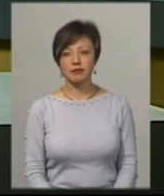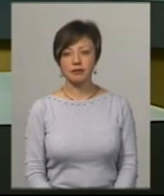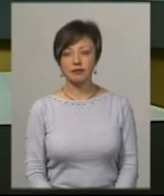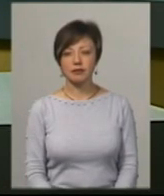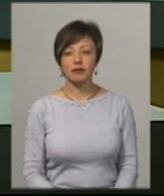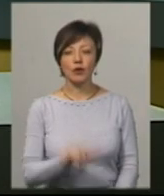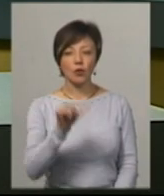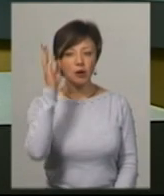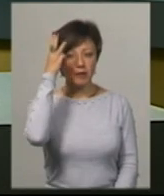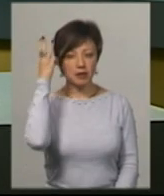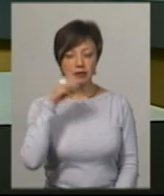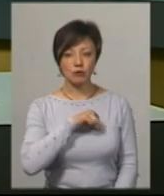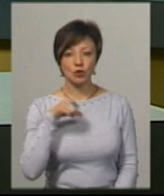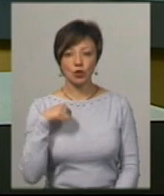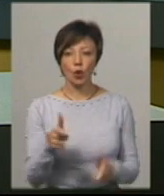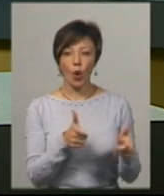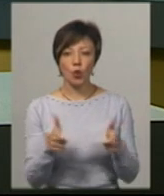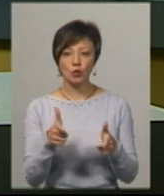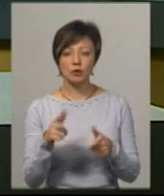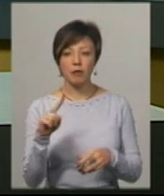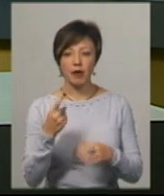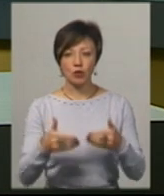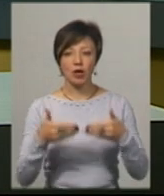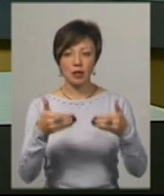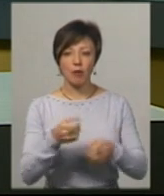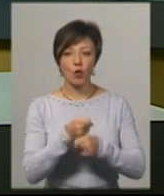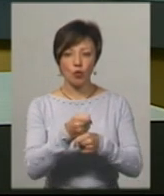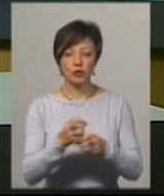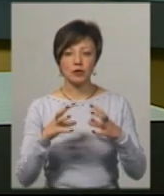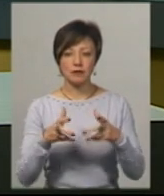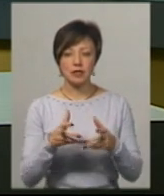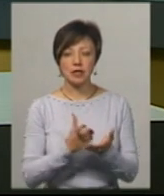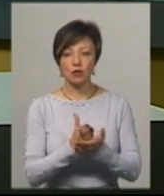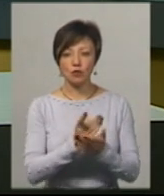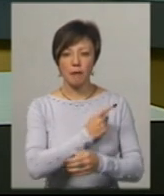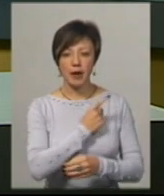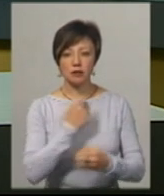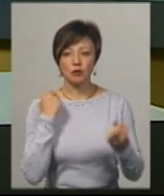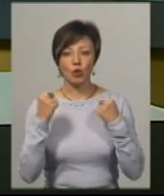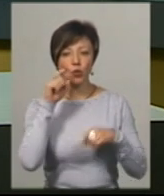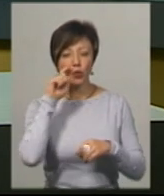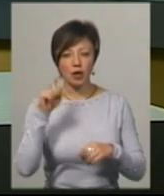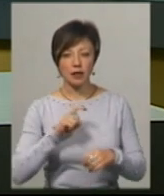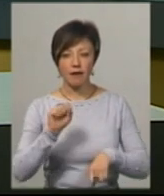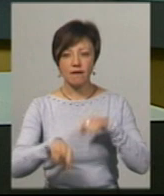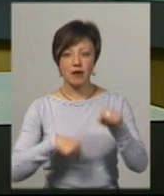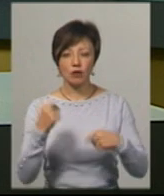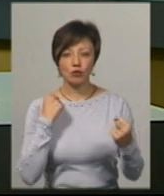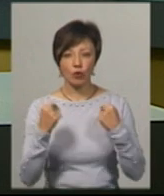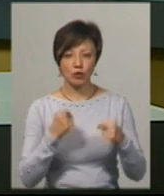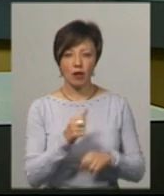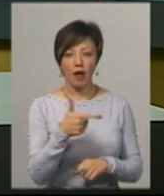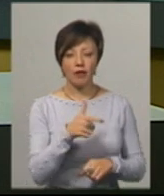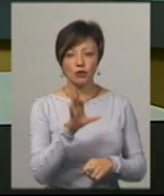У Хмельницькому самостійно готується до першого етапу Кубку світу заслужена майстер спорту України з велоспорту Ганна